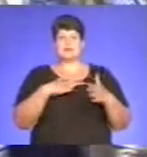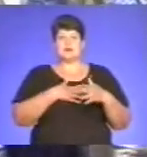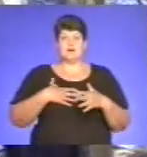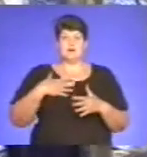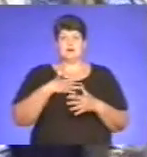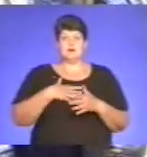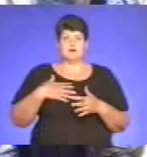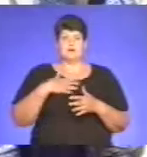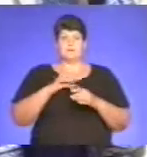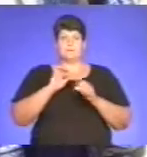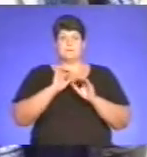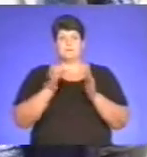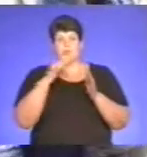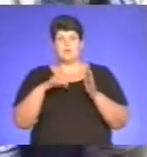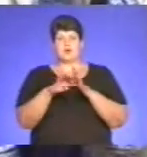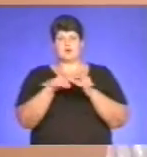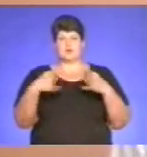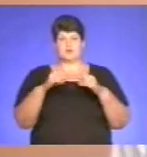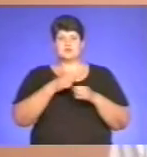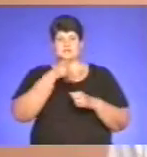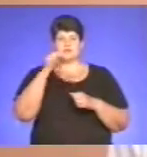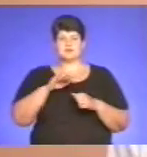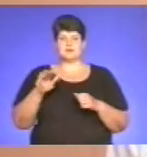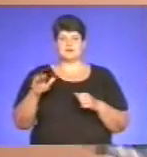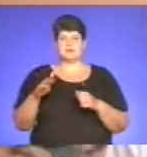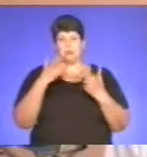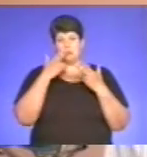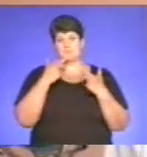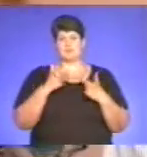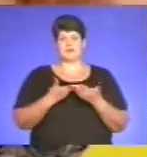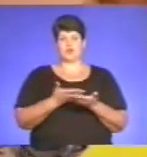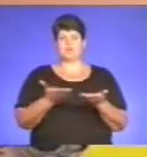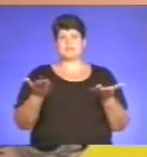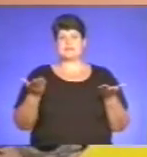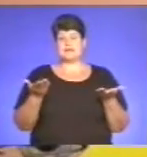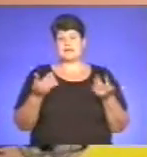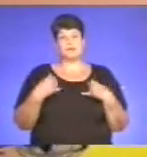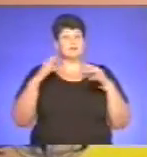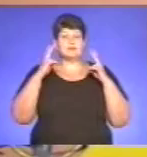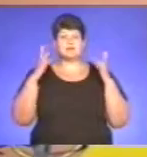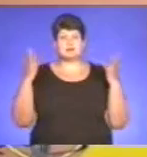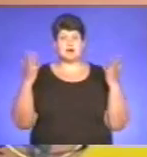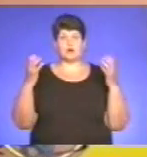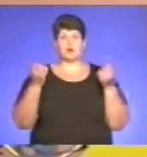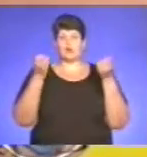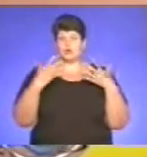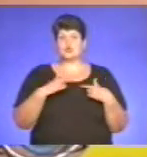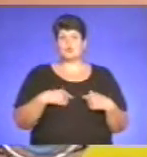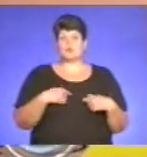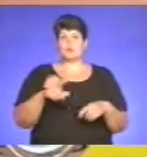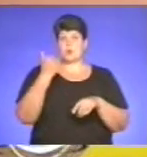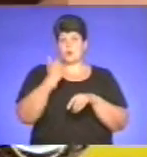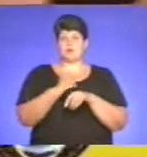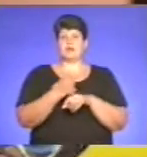Поради дають старші вихованці закладу. Привегши якось до сцени. Просто в собі головне, коли